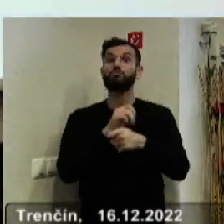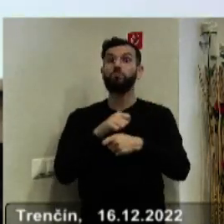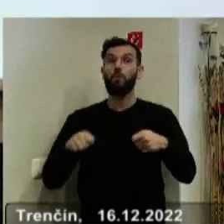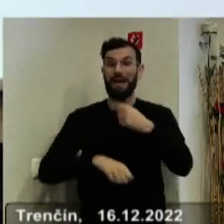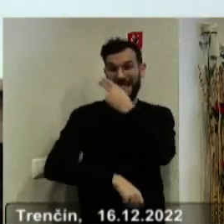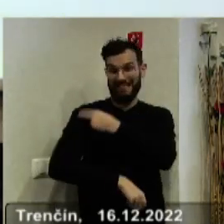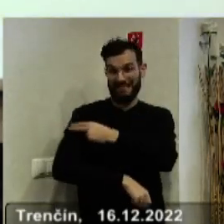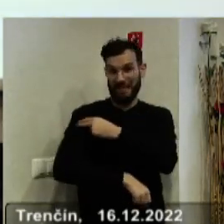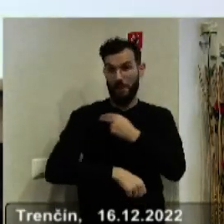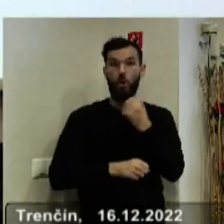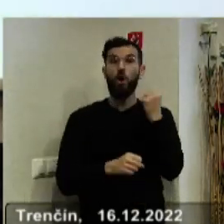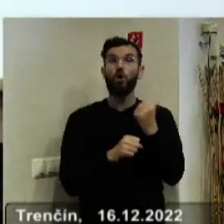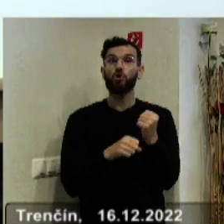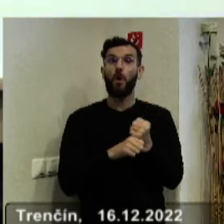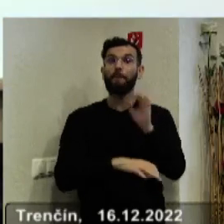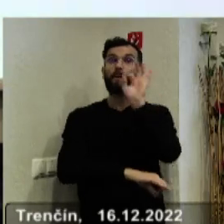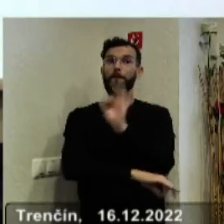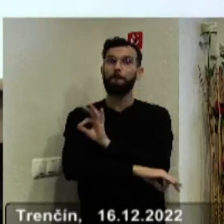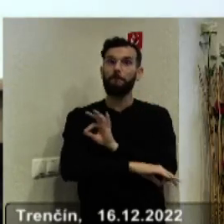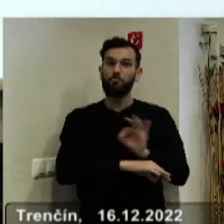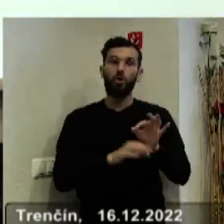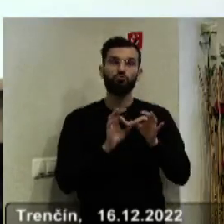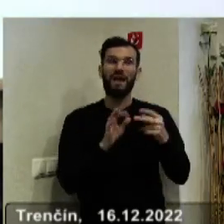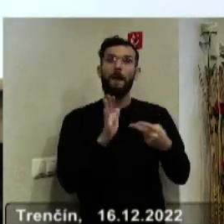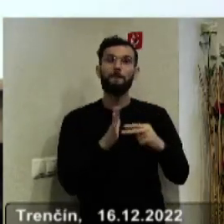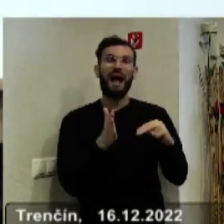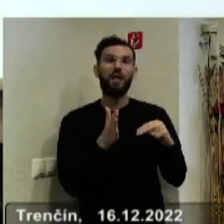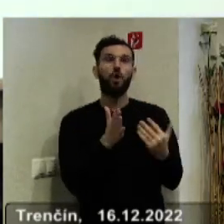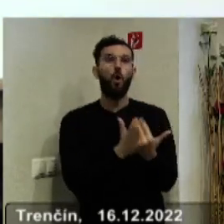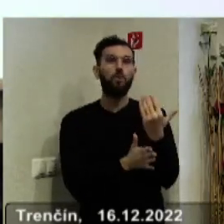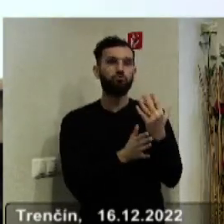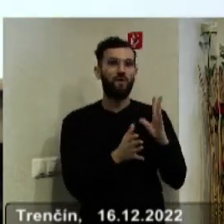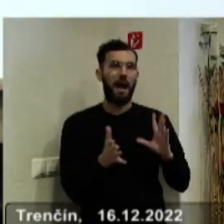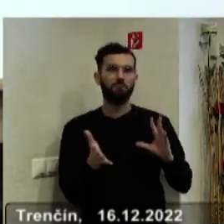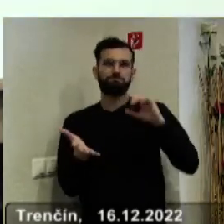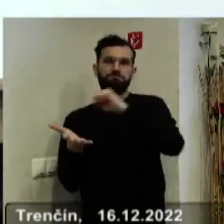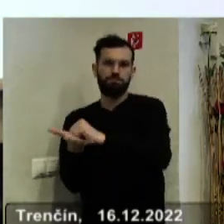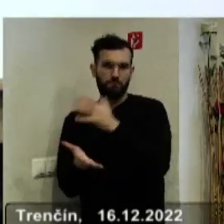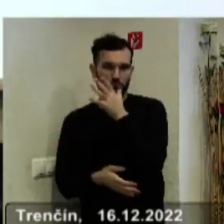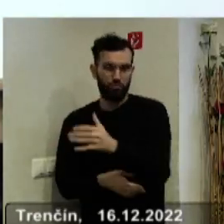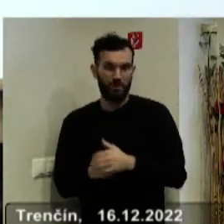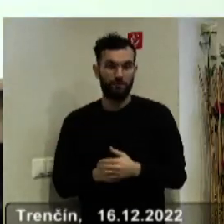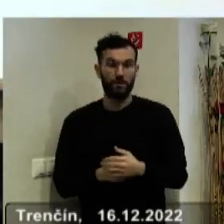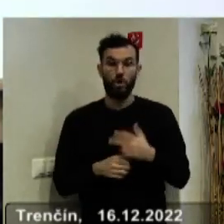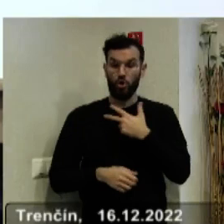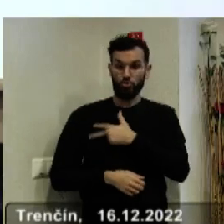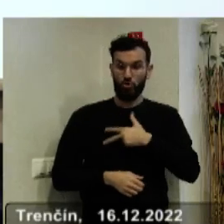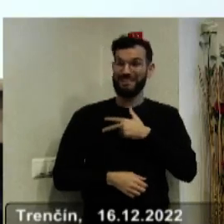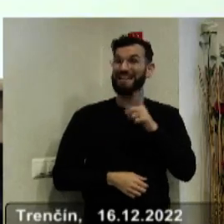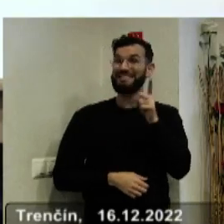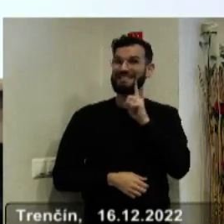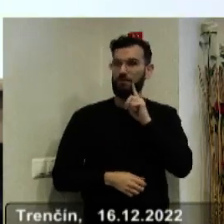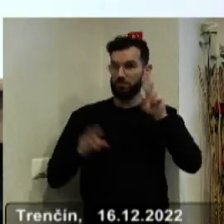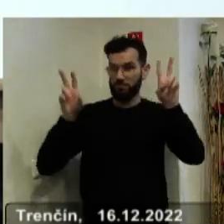aj projekty, ktoré budú financované z plánu obnovy a odolnosti. V oblasti sociálnej starostlivosti došlo k